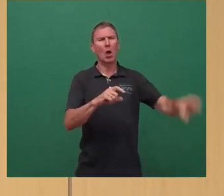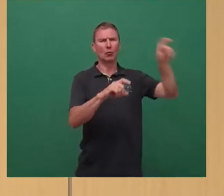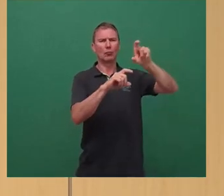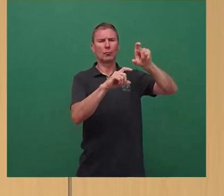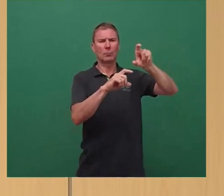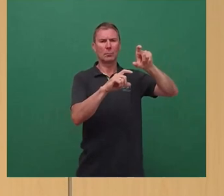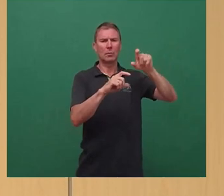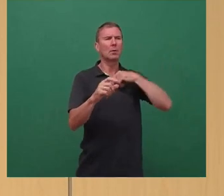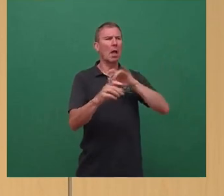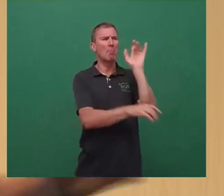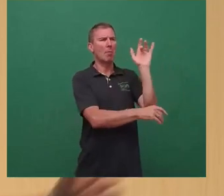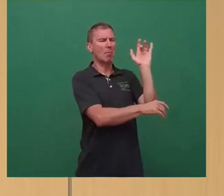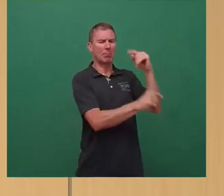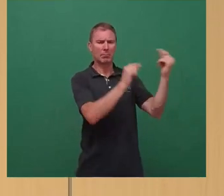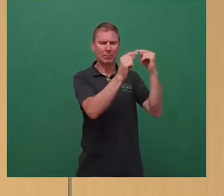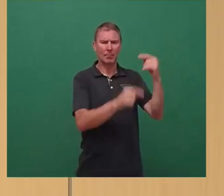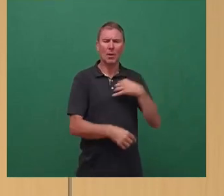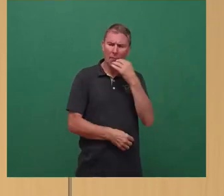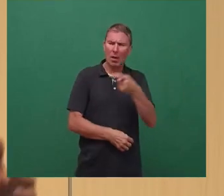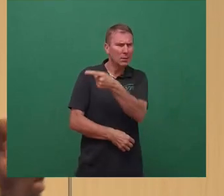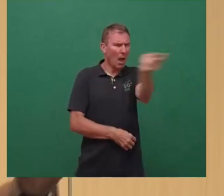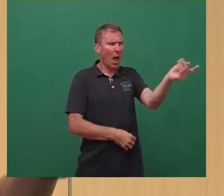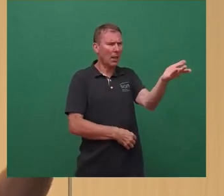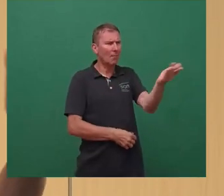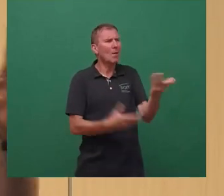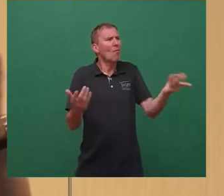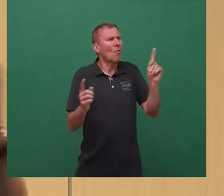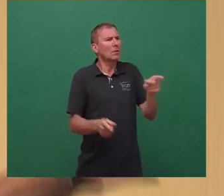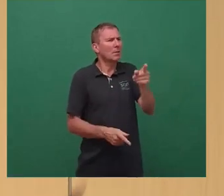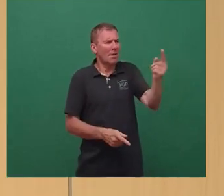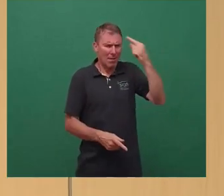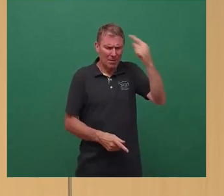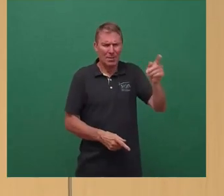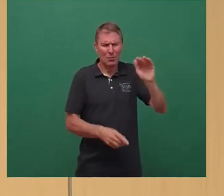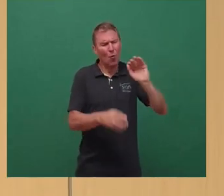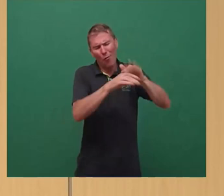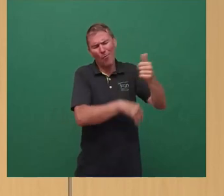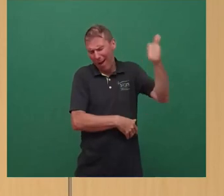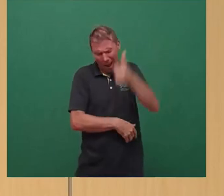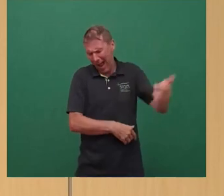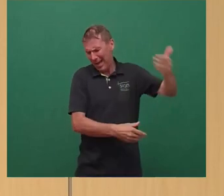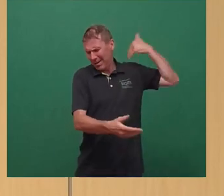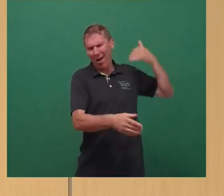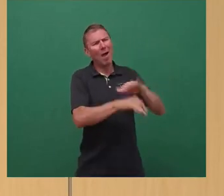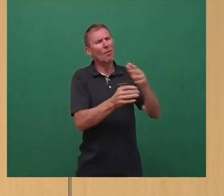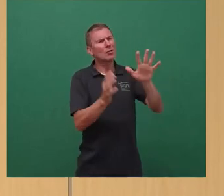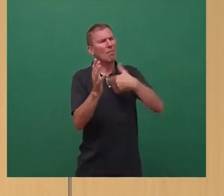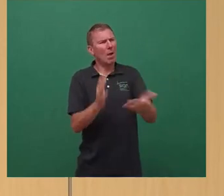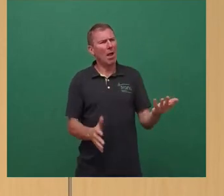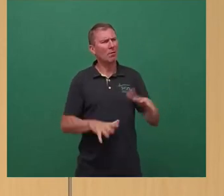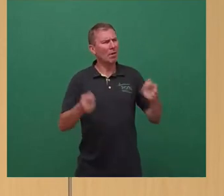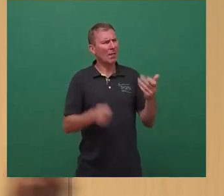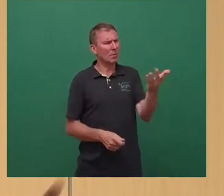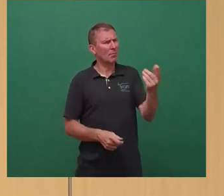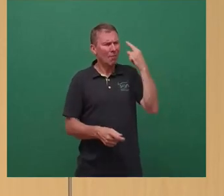aus dem Haushalt finanzieren. Jetzt frage ich Sie alle, wo sind denn, Sie wissen seit mehr als einem Jahr aus den Wirtschaftsplänen der Verkehrsbetriebe,